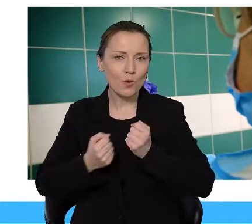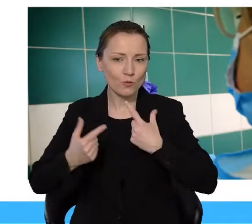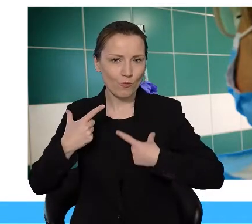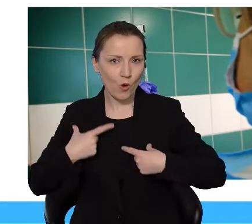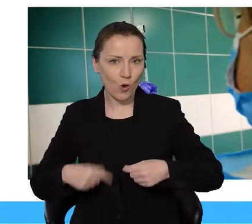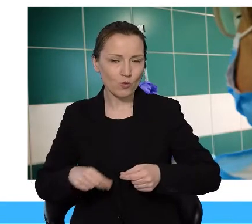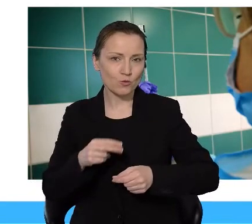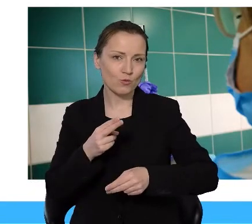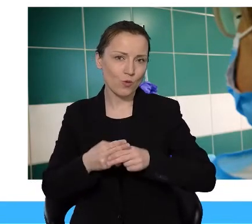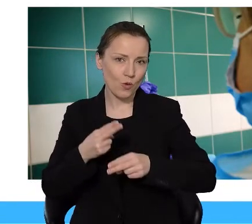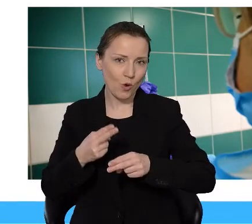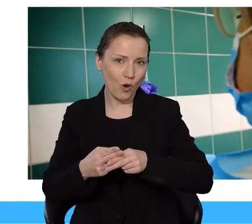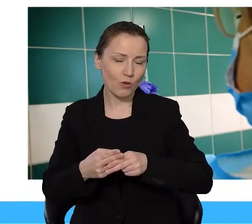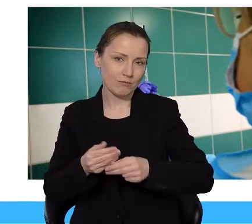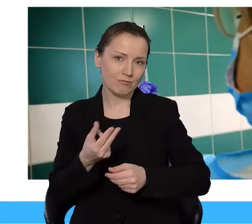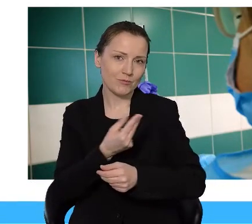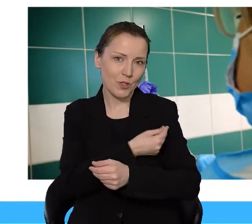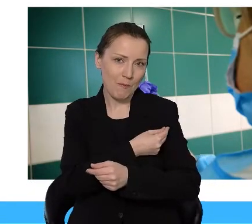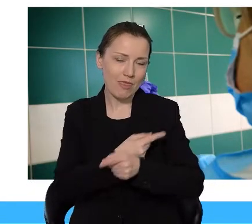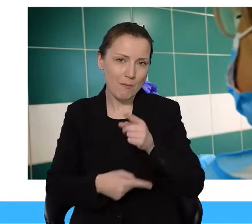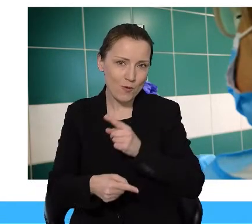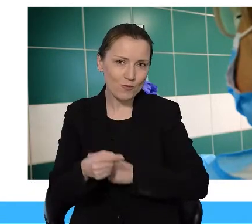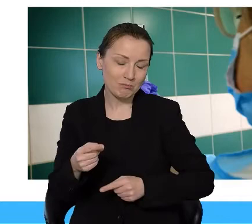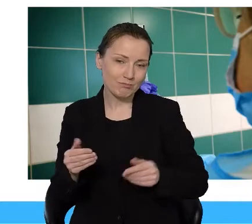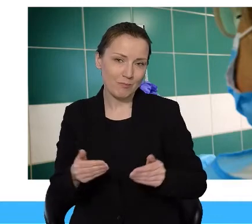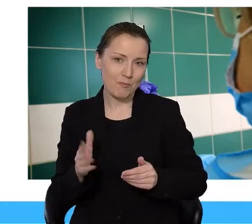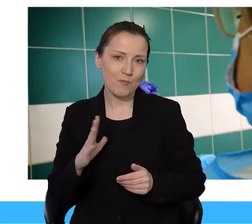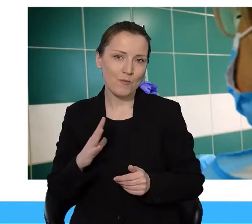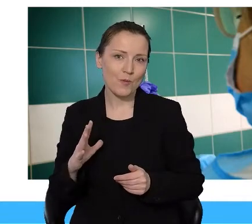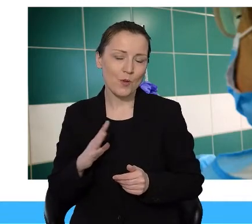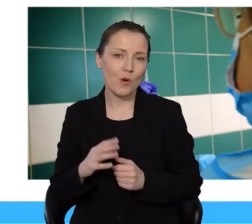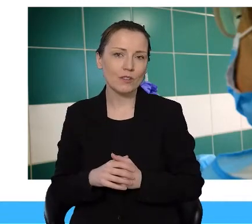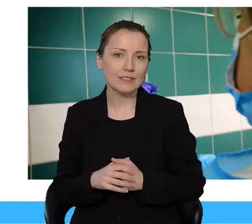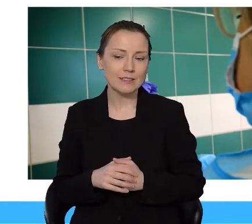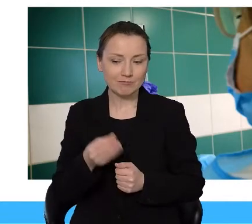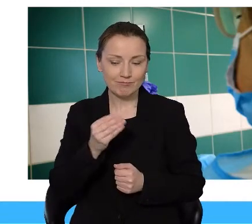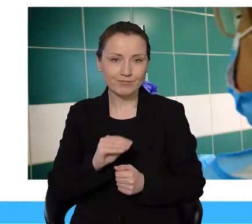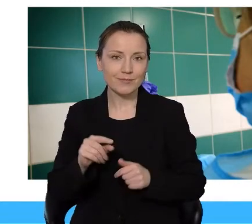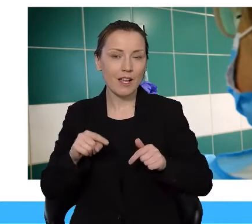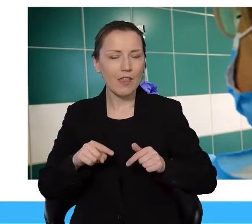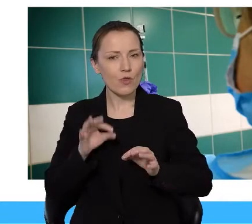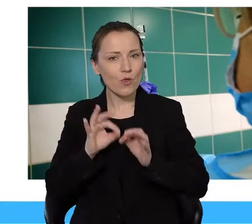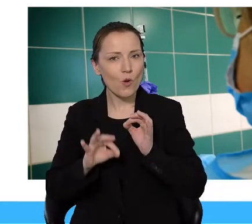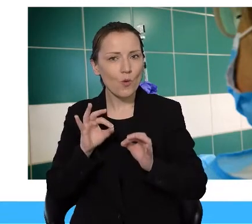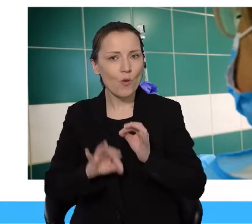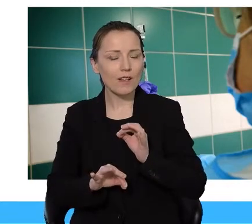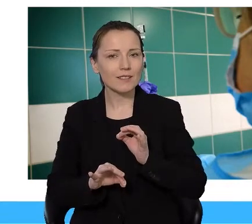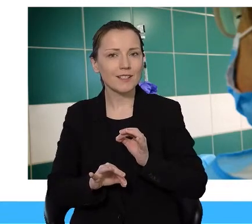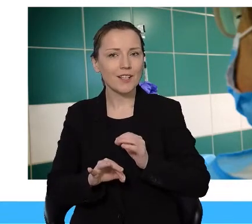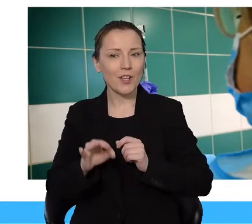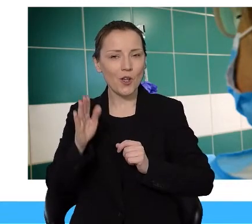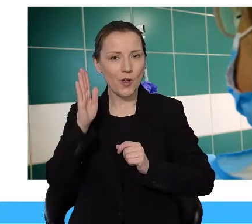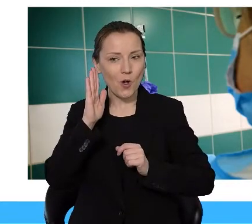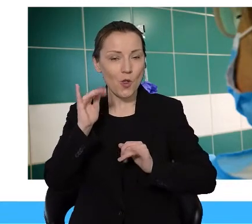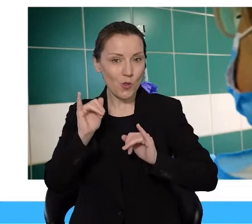które zadysponowane zostały na rzecz mieszkanek i mieszkańców Torunia, a dokładnie Torunia i